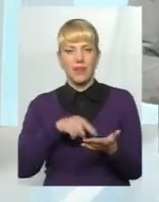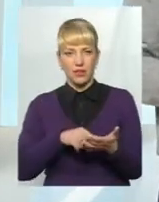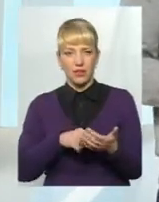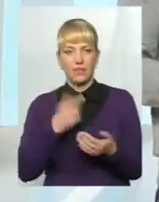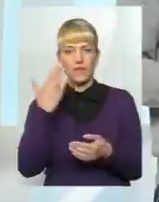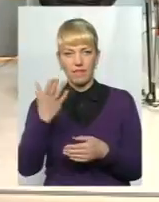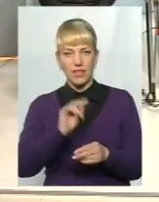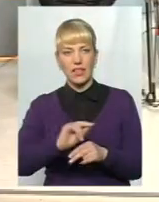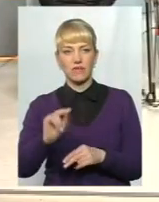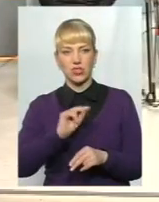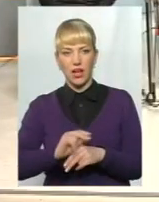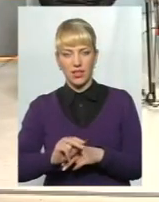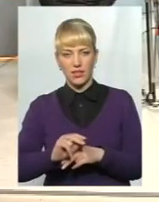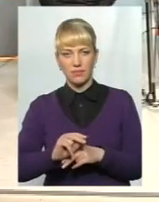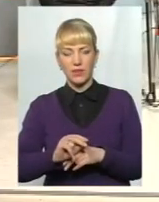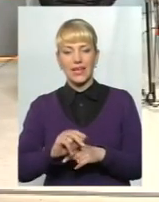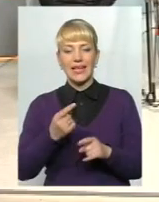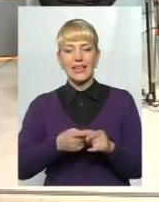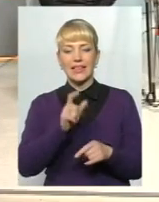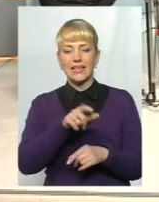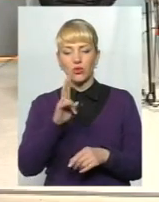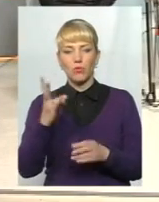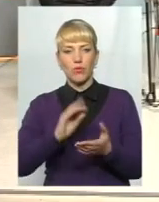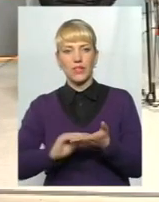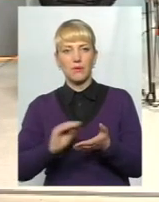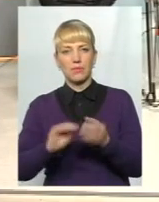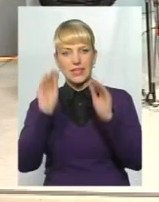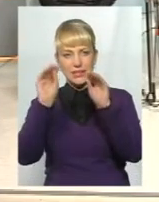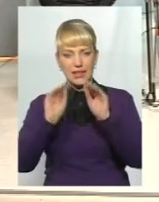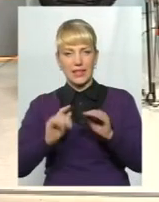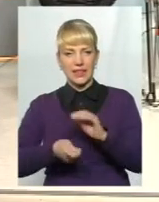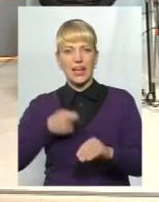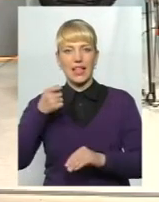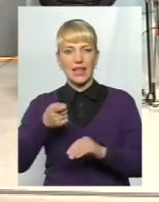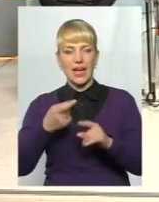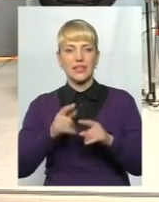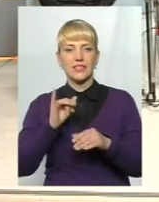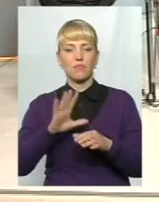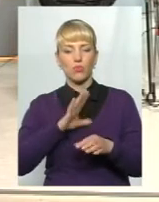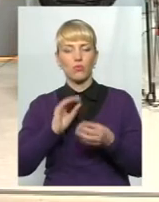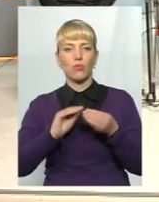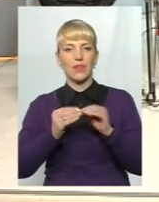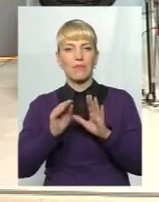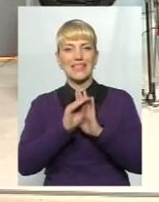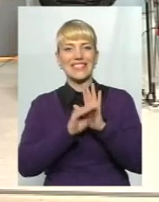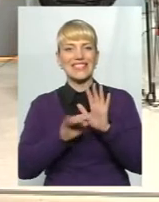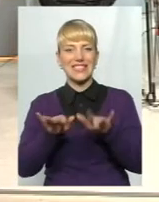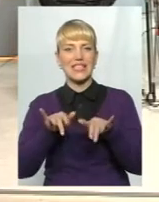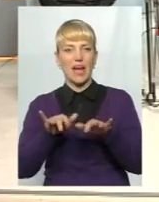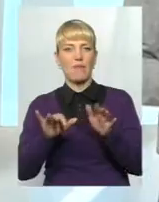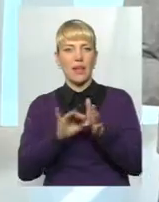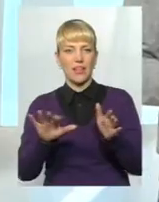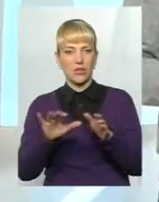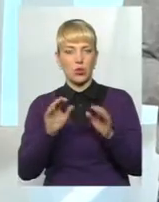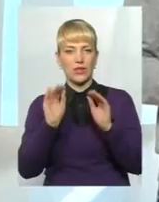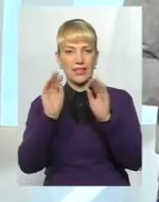ви навчали, так би мовити, тих, хто має подавати електронні декларації, їх подавати, і були проблеми з системою, так, електронних декларацій.